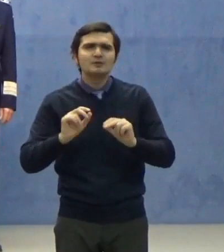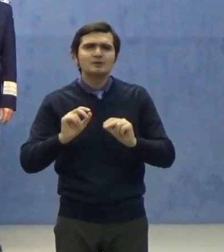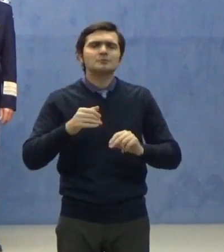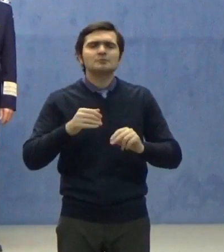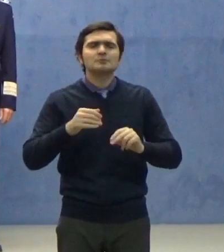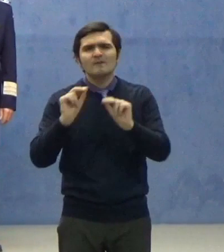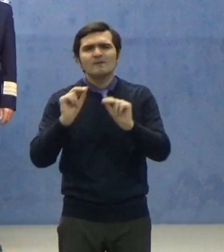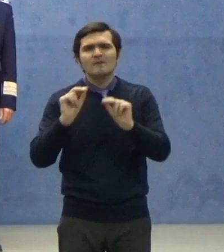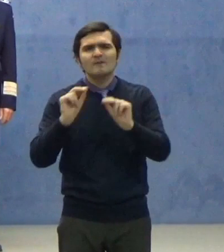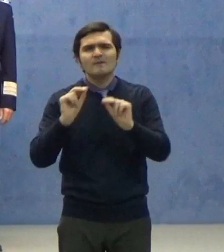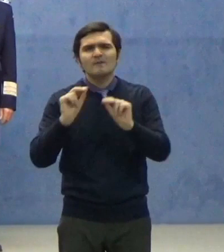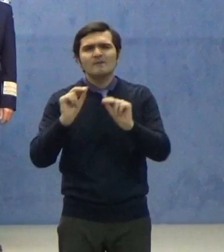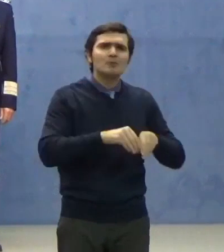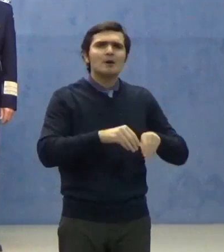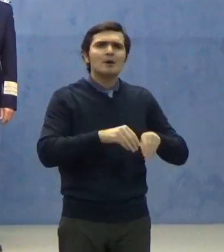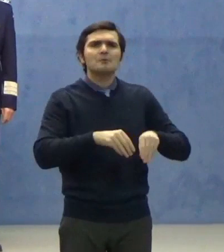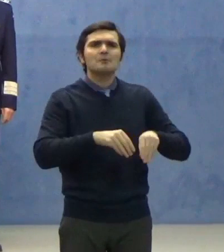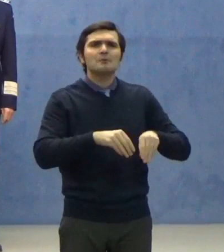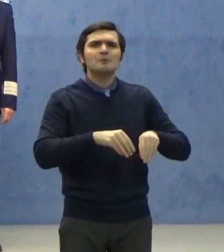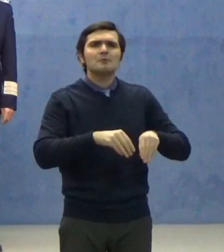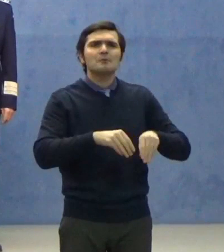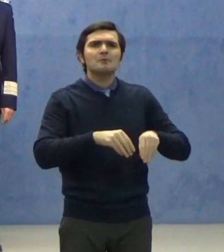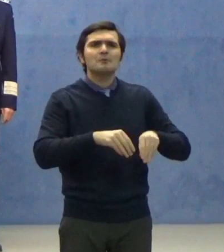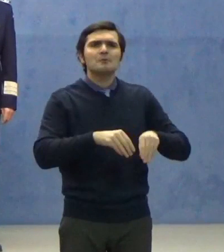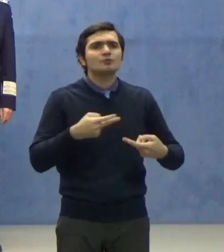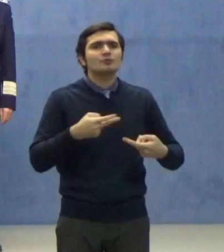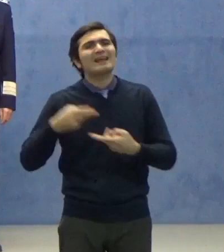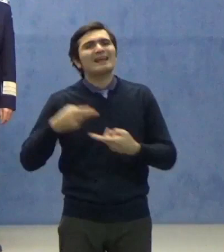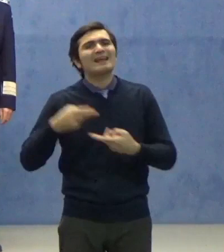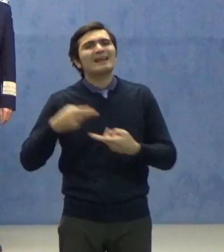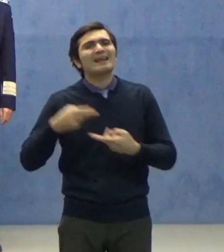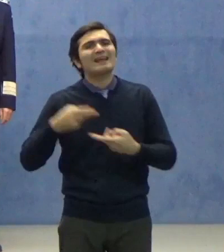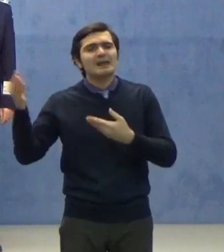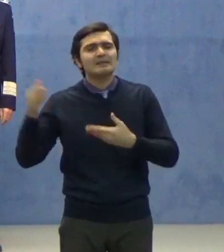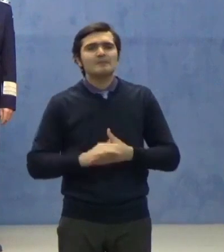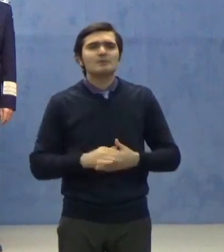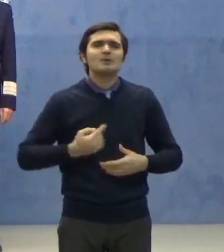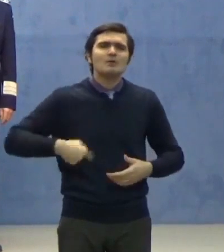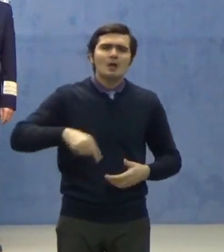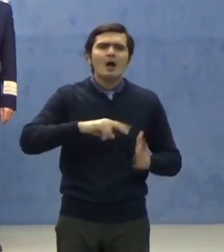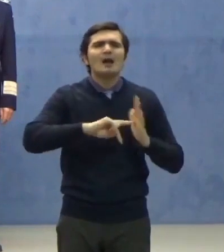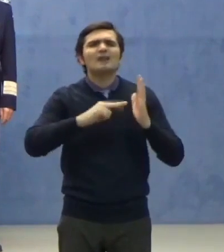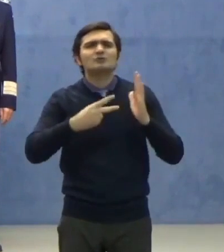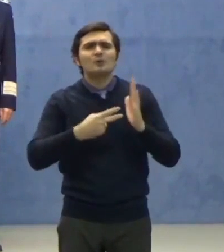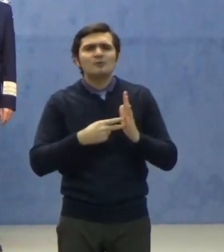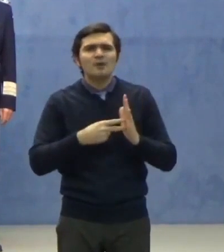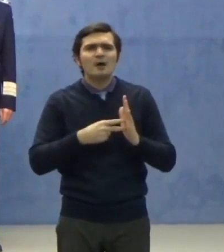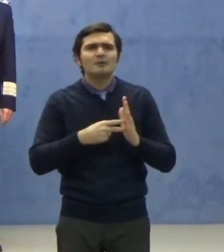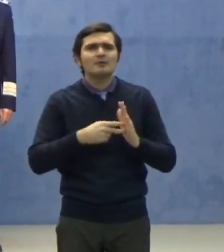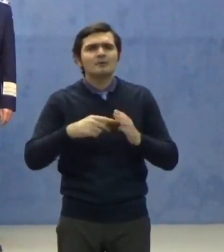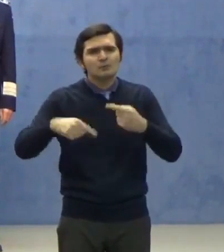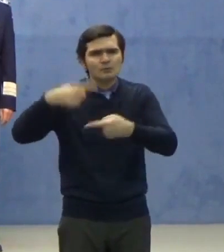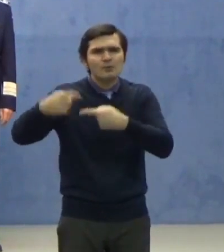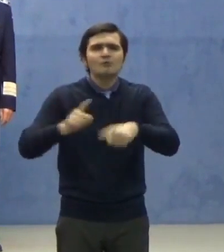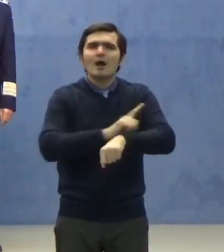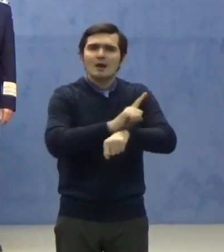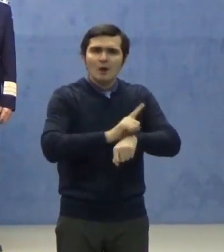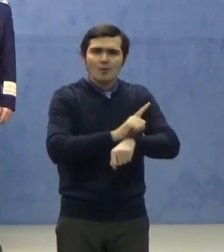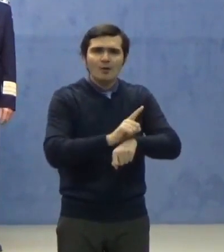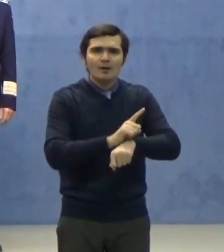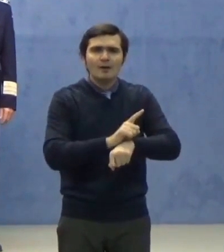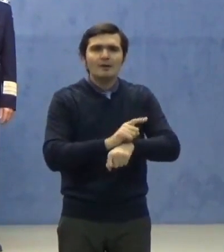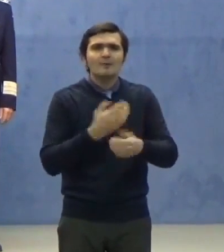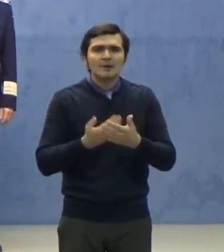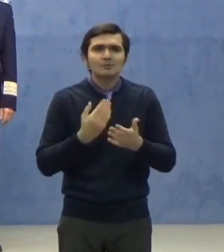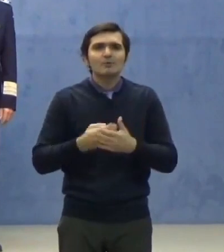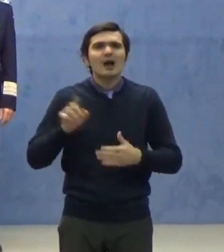Învățământului, cu Ministerul Afacerilor Interne, rezolvăm în următoarele ore ca